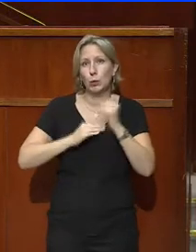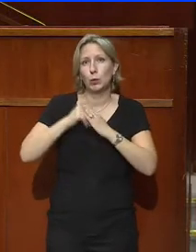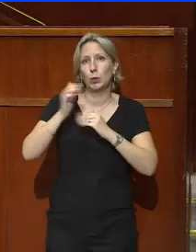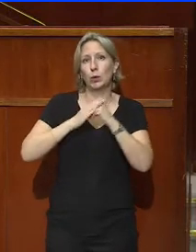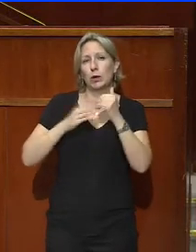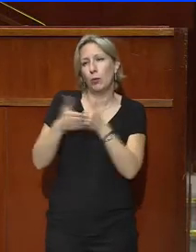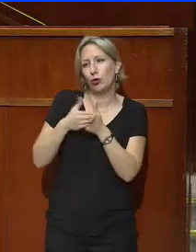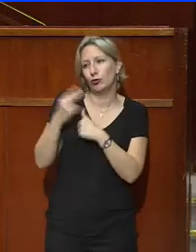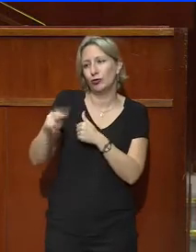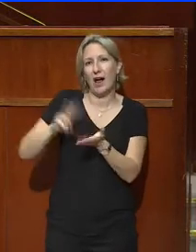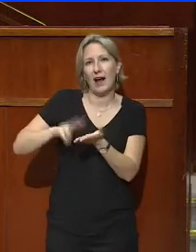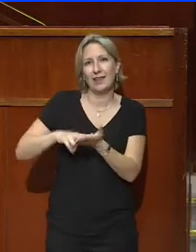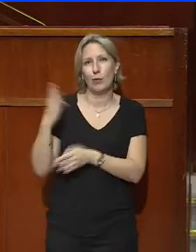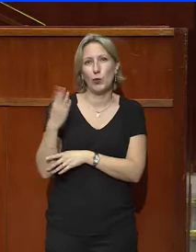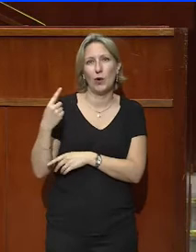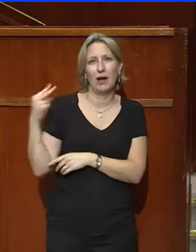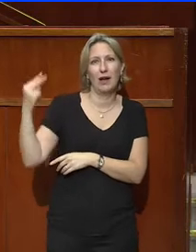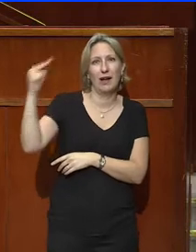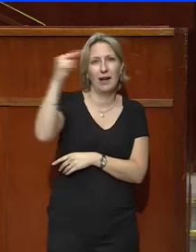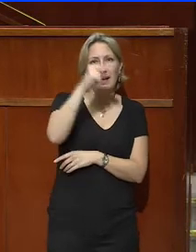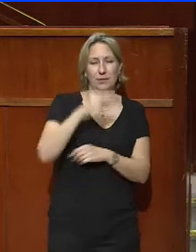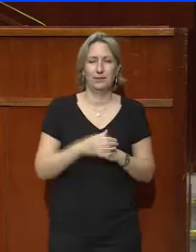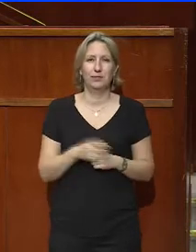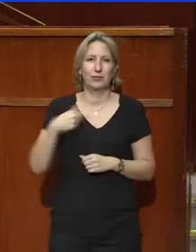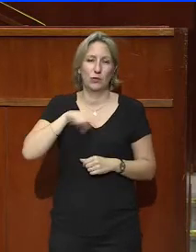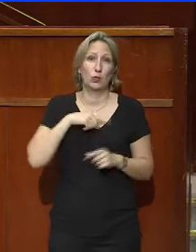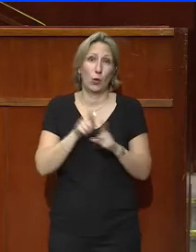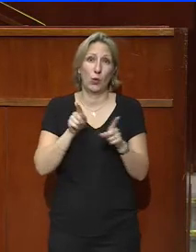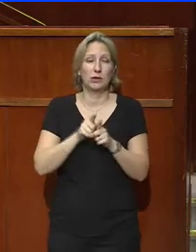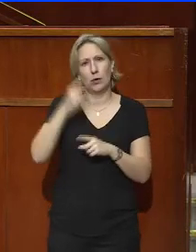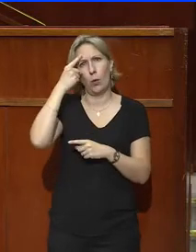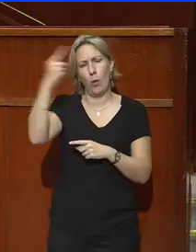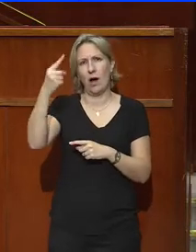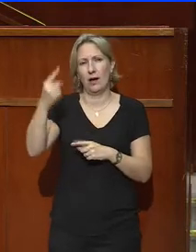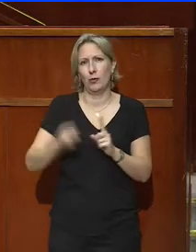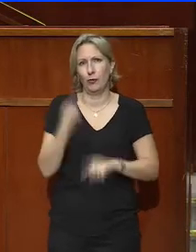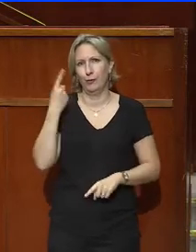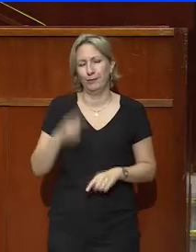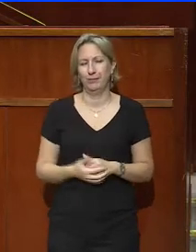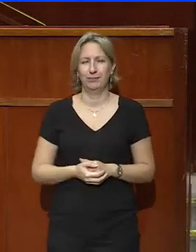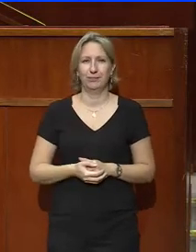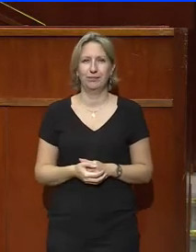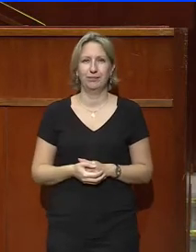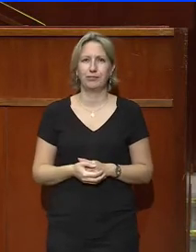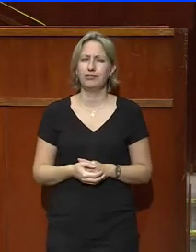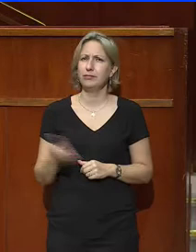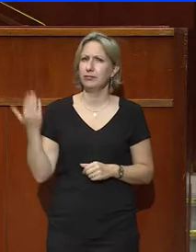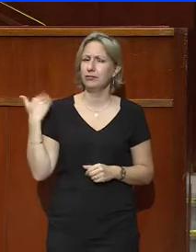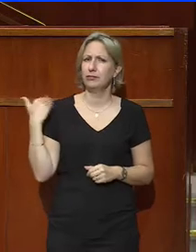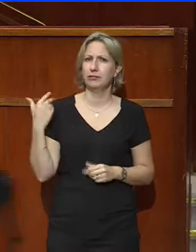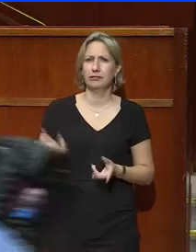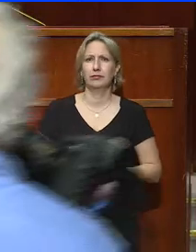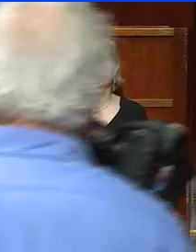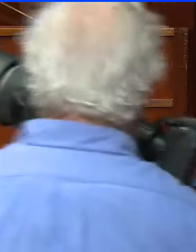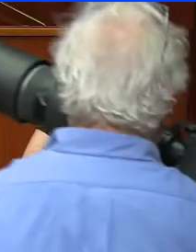besoins, ce qui est nécessaire. Nous y croyons donc aussi fermement. Vous avez enfin exprimé le